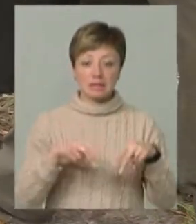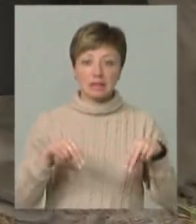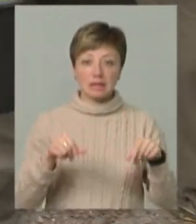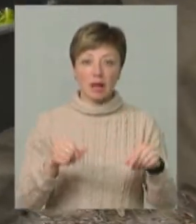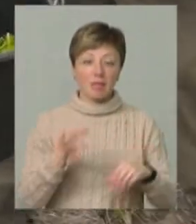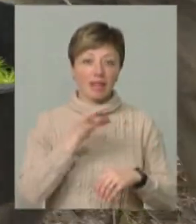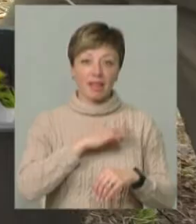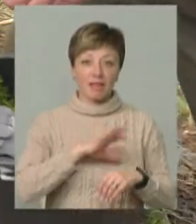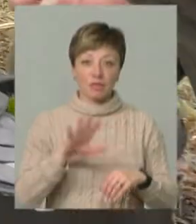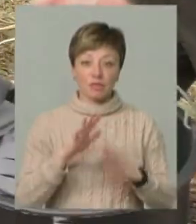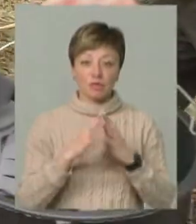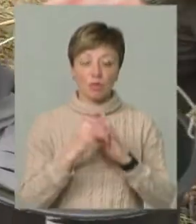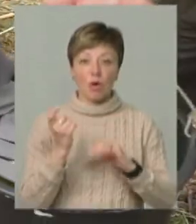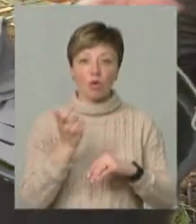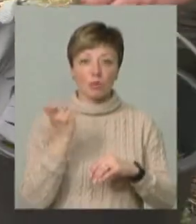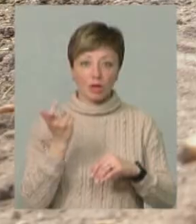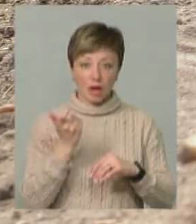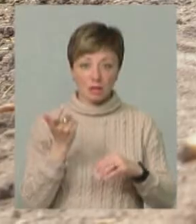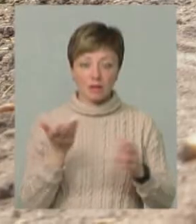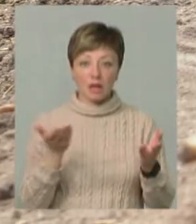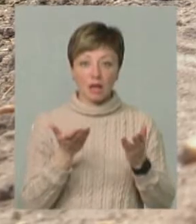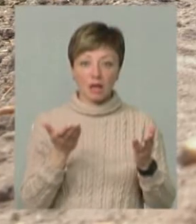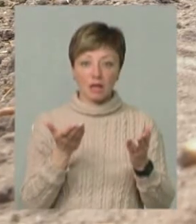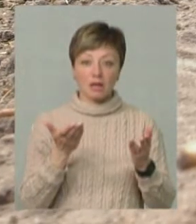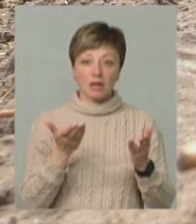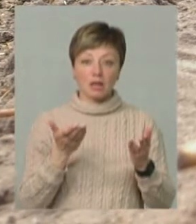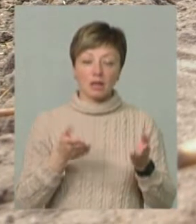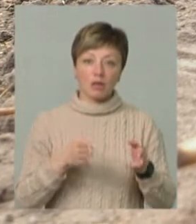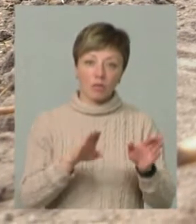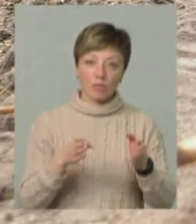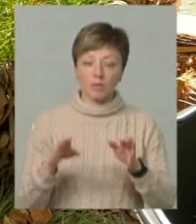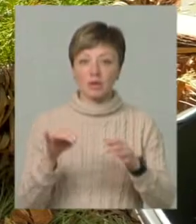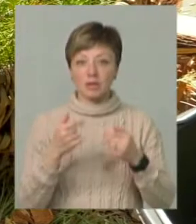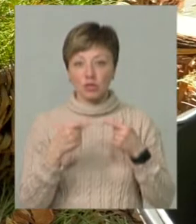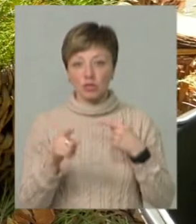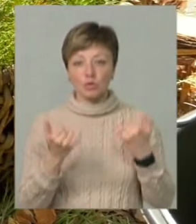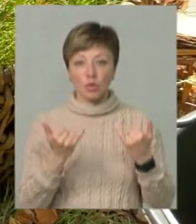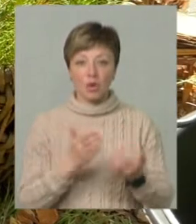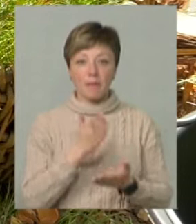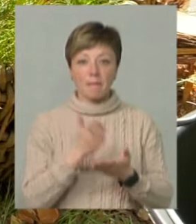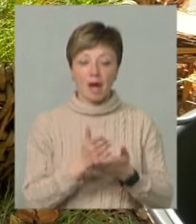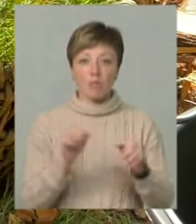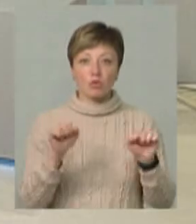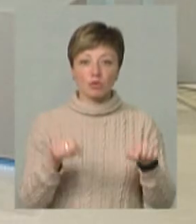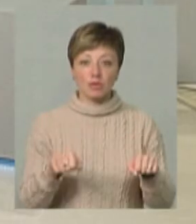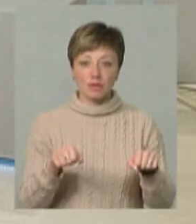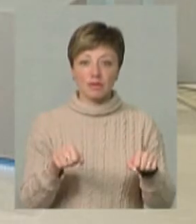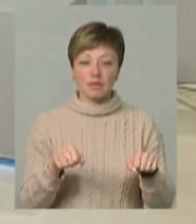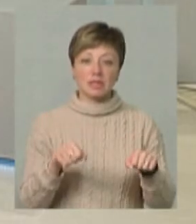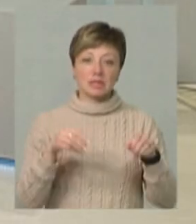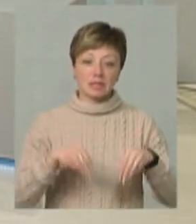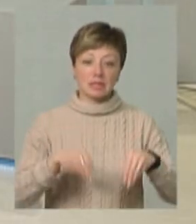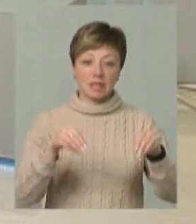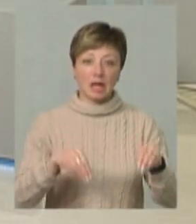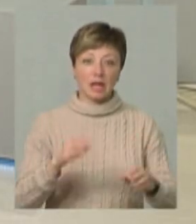які не використовуються в сільському господарстві, які родовані, інші. І ми сьогодні маємо можливість заліснити її і